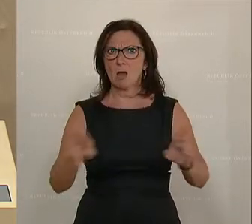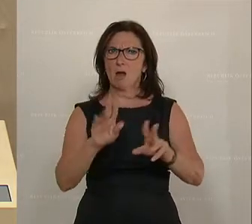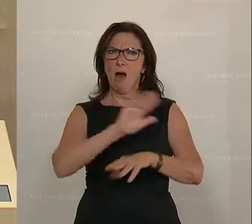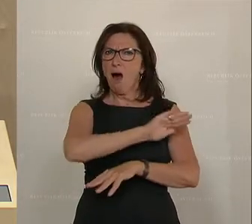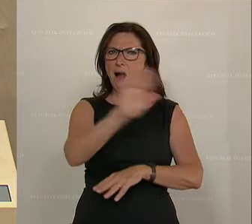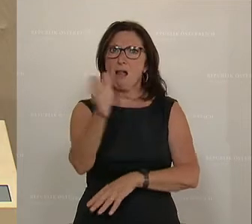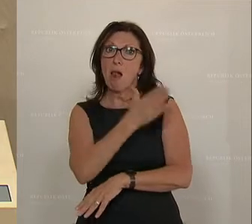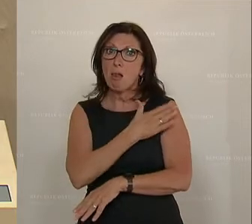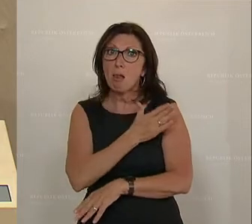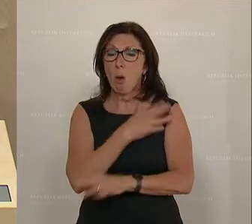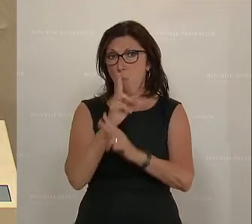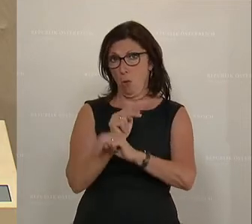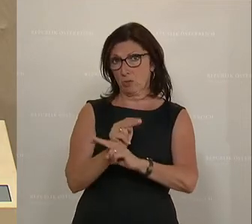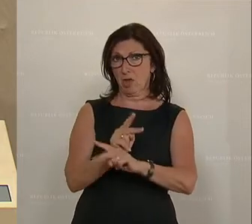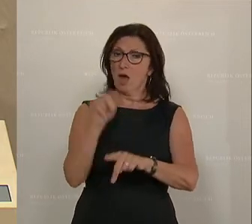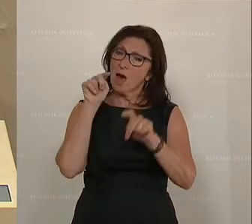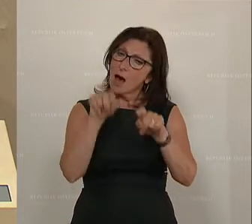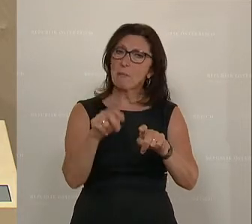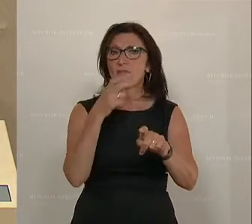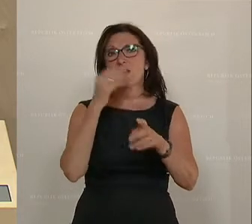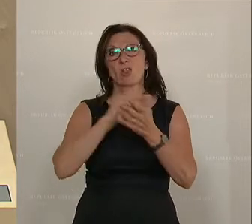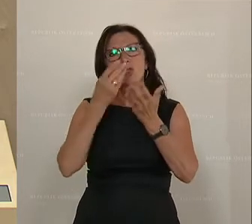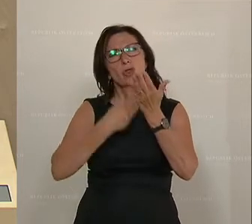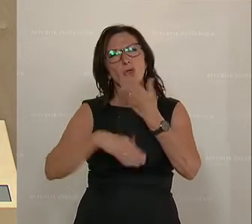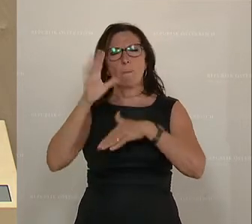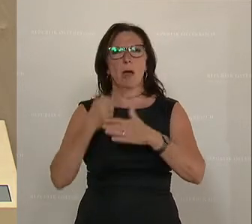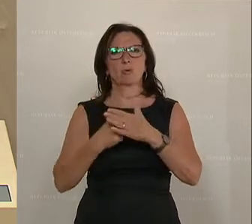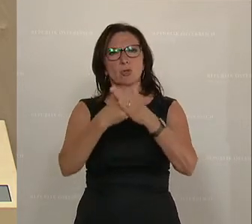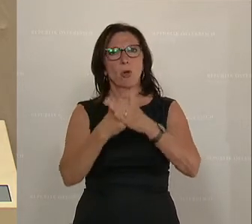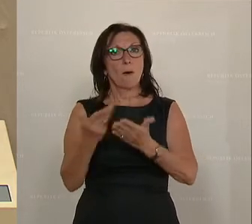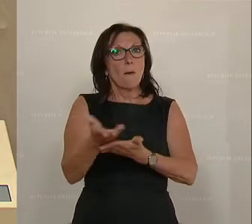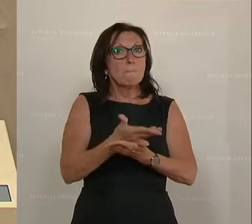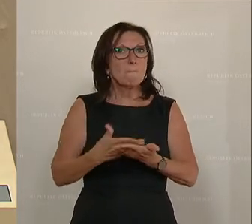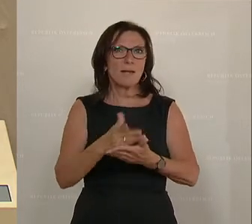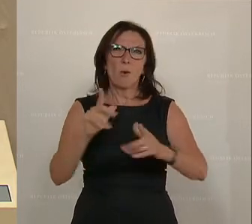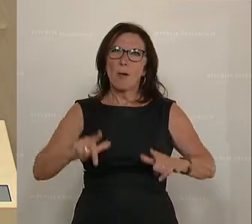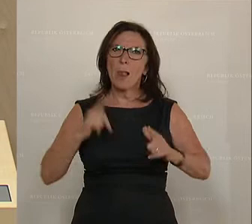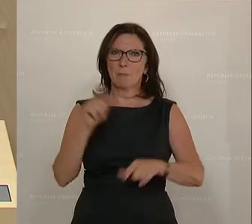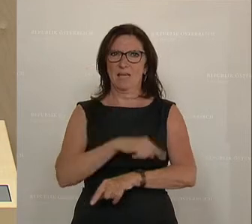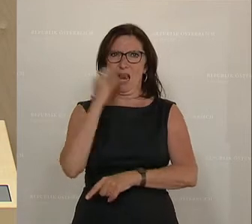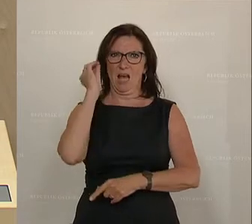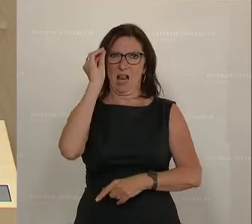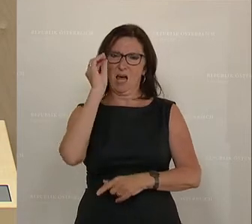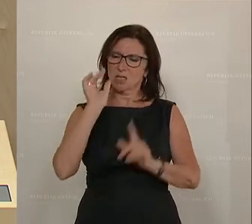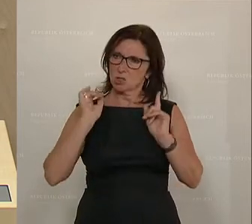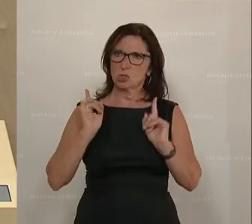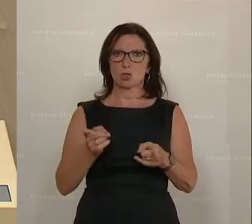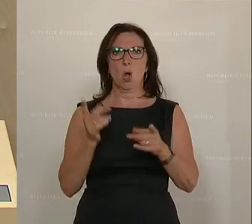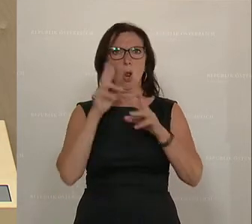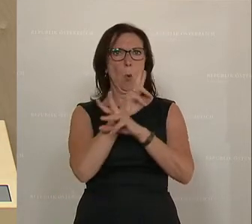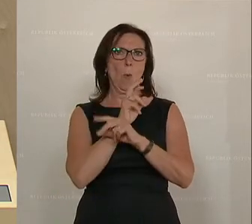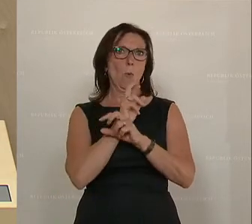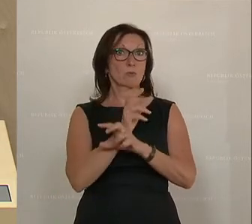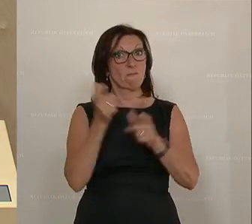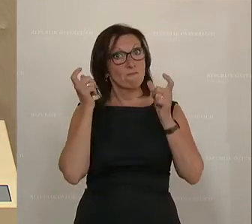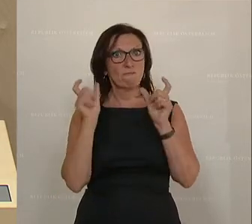werden, noch stärker unterstützen können. Und damit auch Bildung und das lebenslange Lernen einen festen Bestandteil bei uns in Österreich